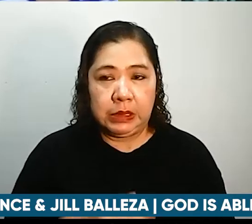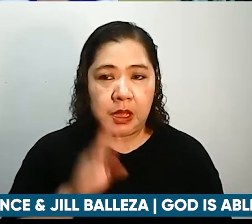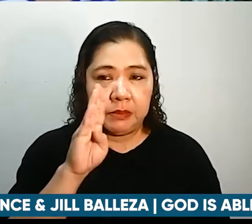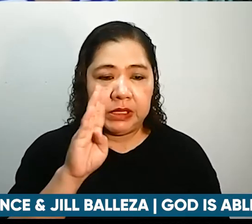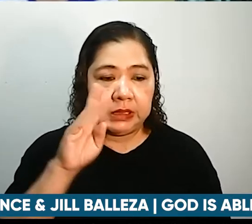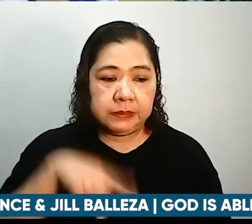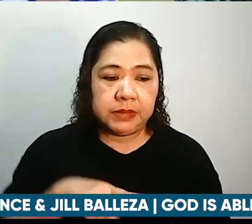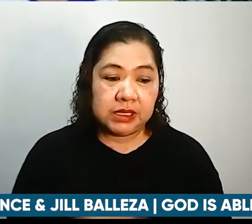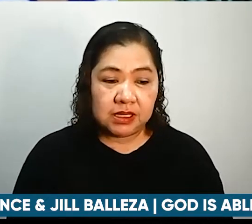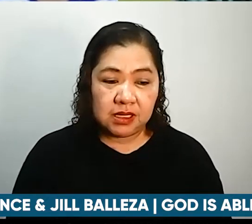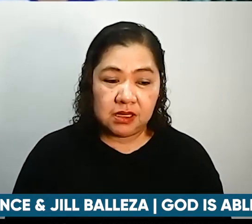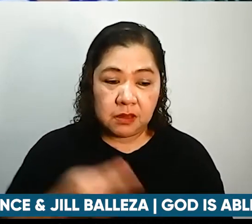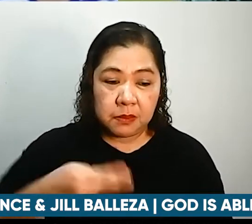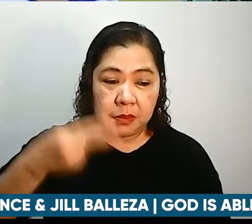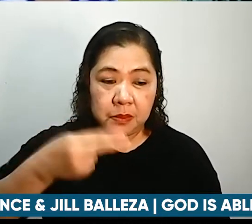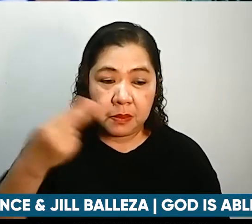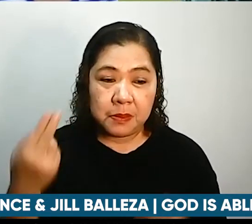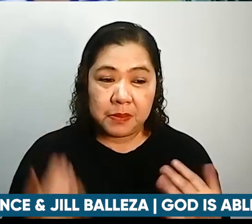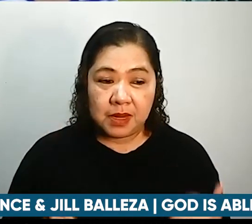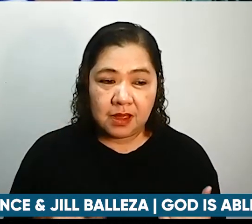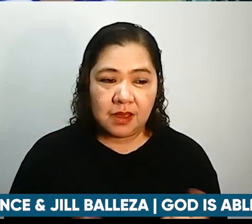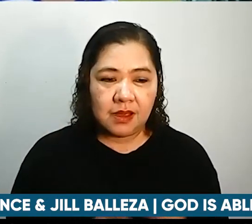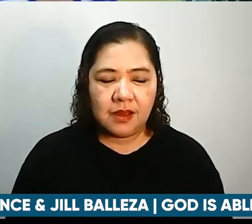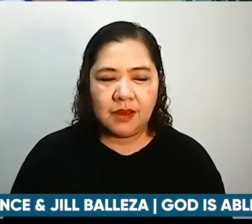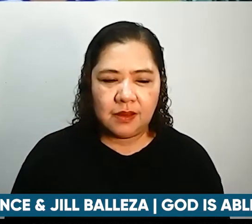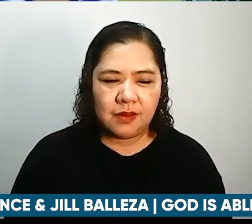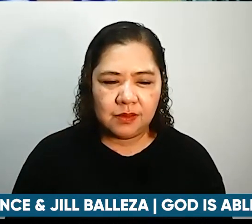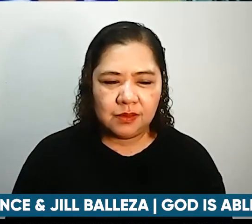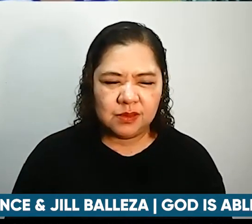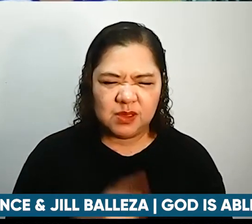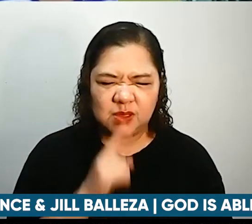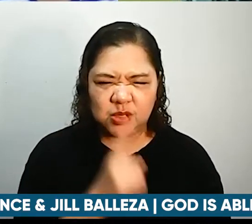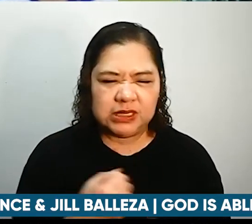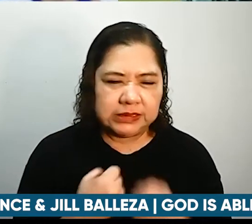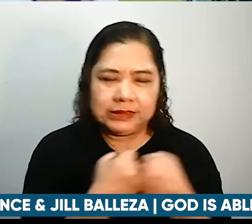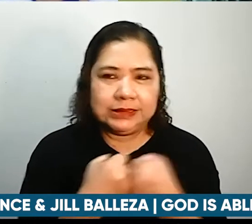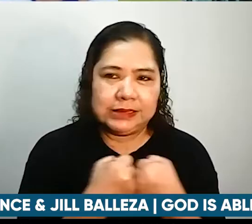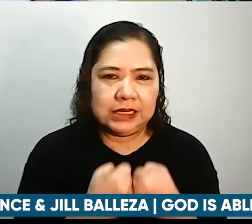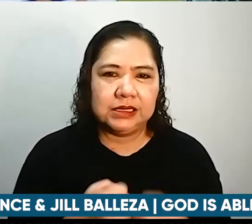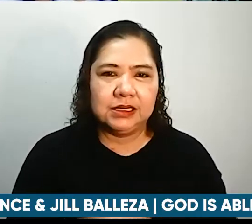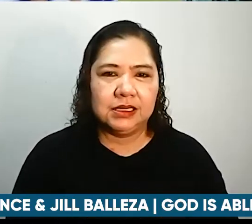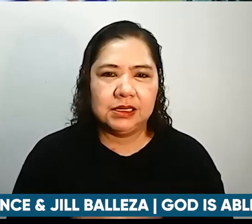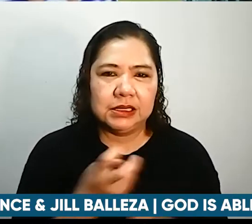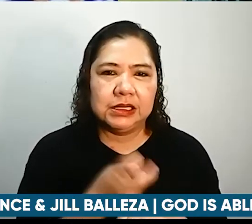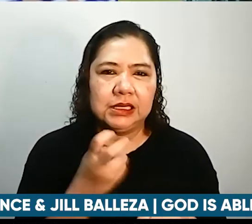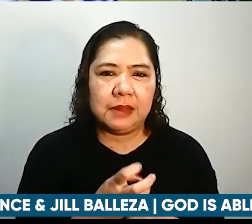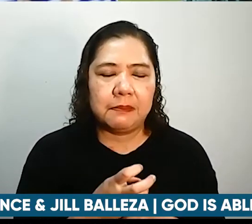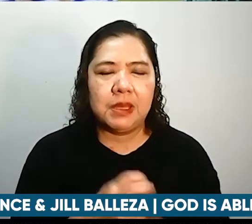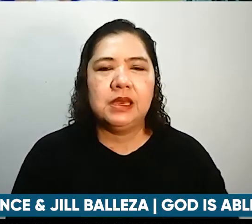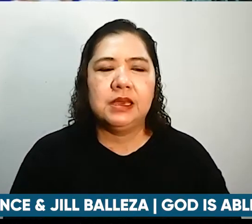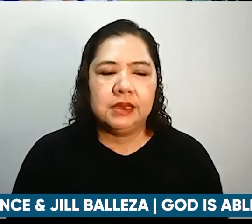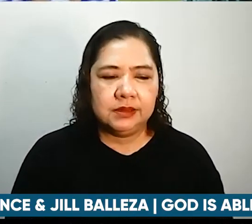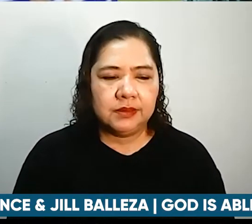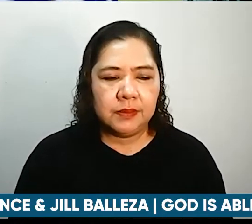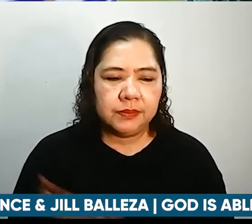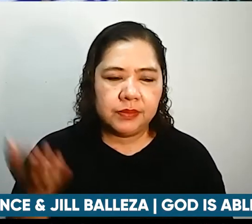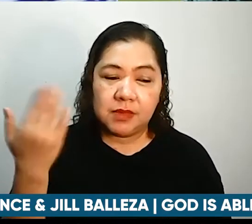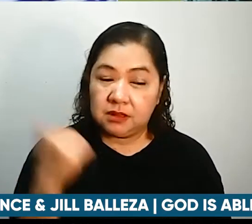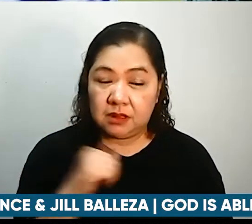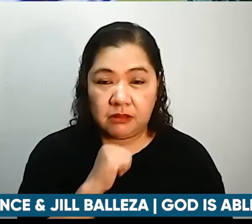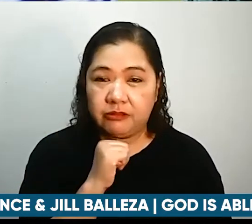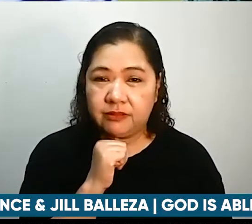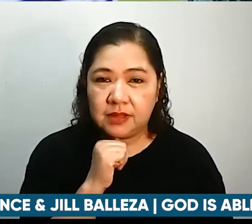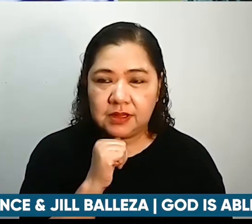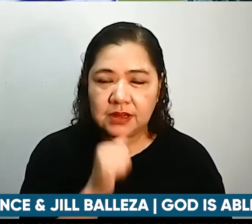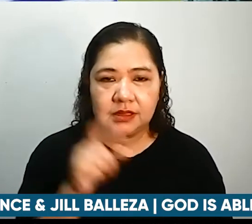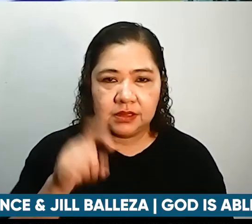nakaraan mataas ang BP ko so talagang medyo nahira nag-struggle talaga kami pagdating sa health ko dati naman hindi naman ako